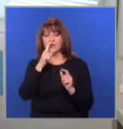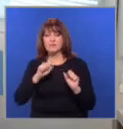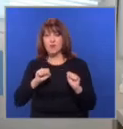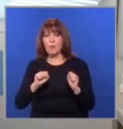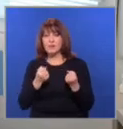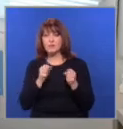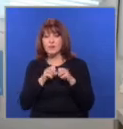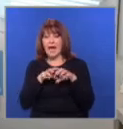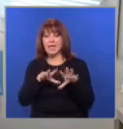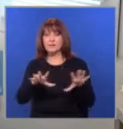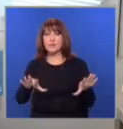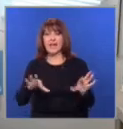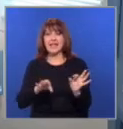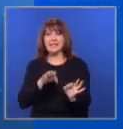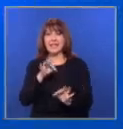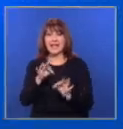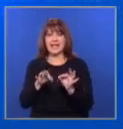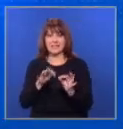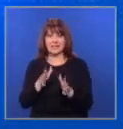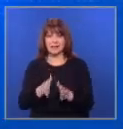самата инфекция и може да причини се.